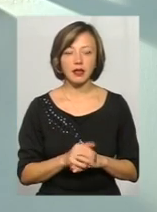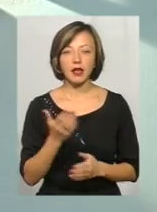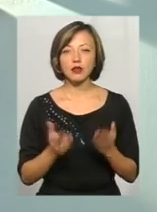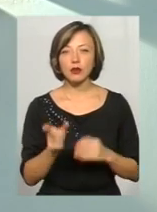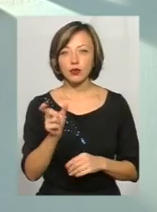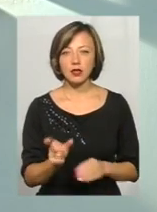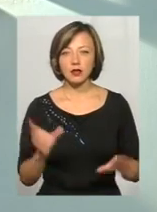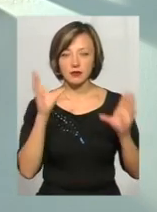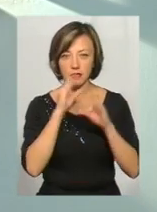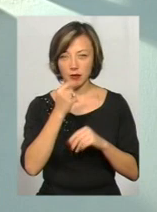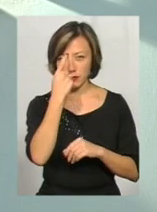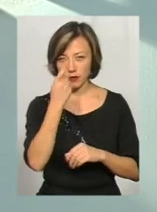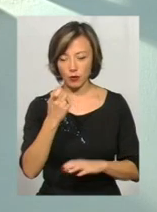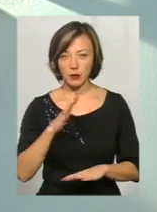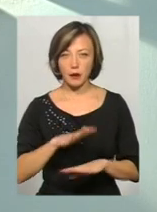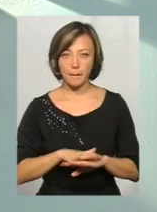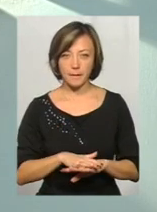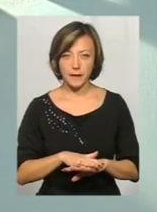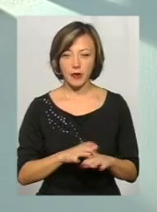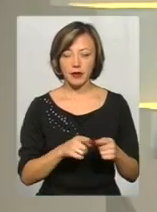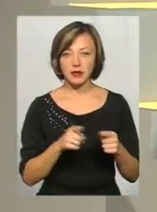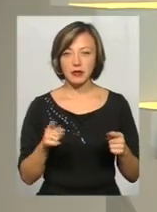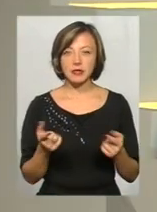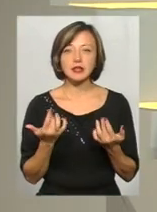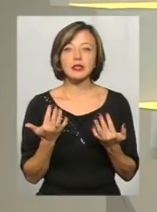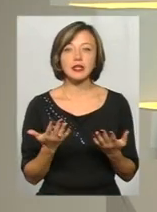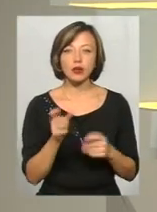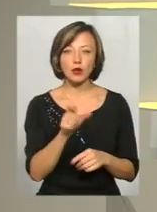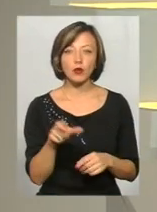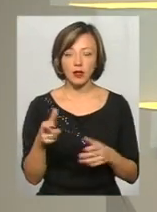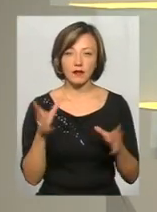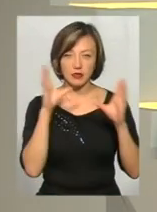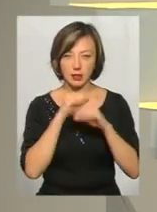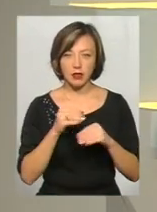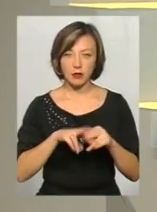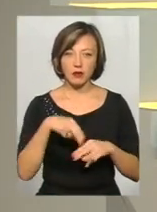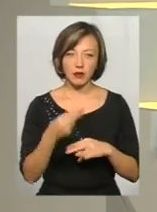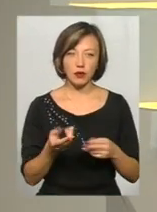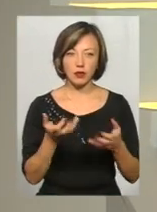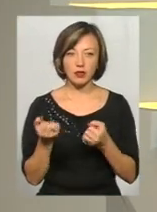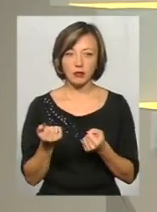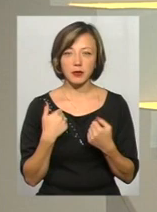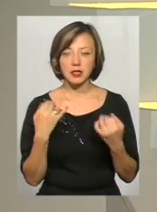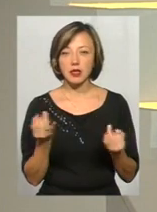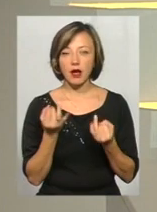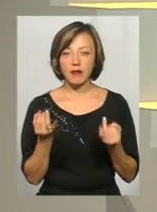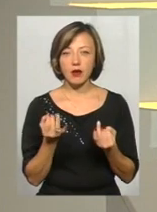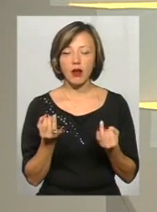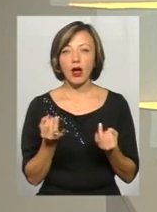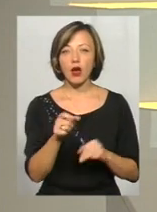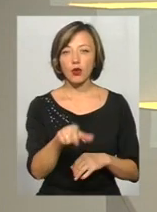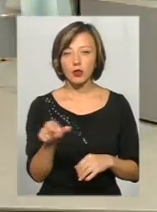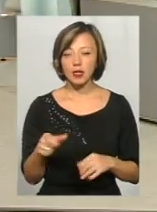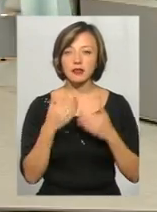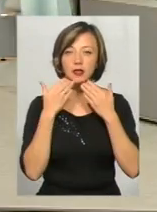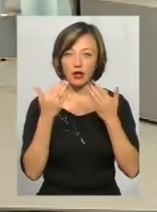людина спіла повідомити банк... але скільки людей все ж таки встигли, скільки отримали? Мені цікаво просто тих людей,